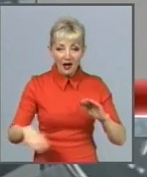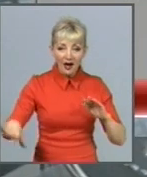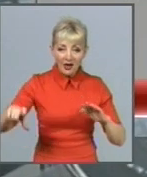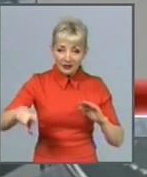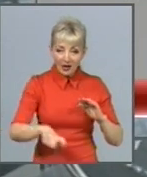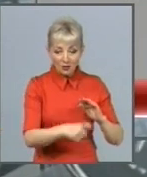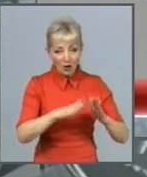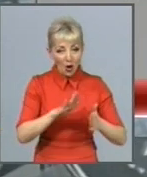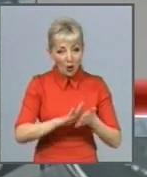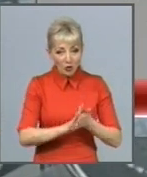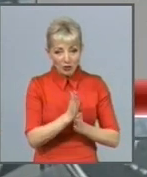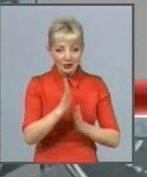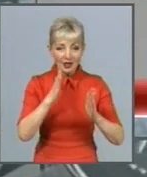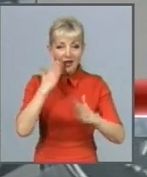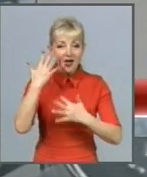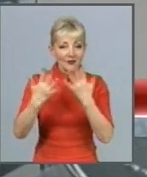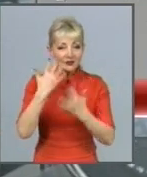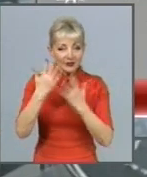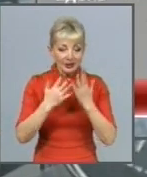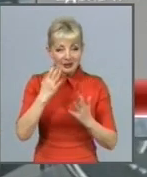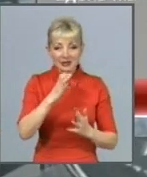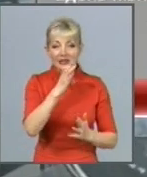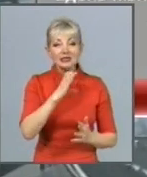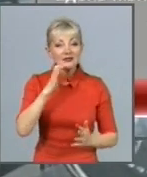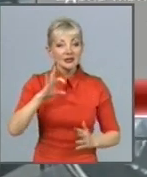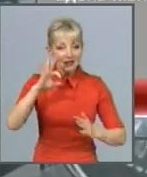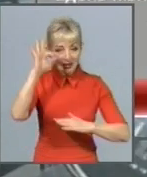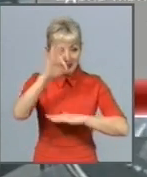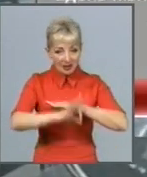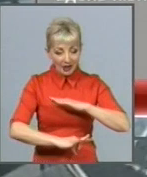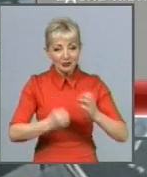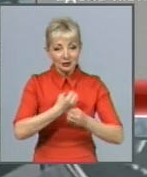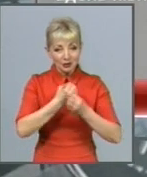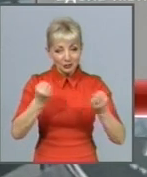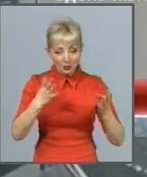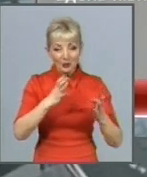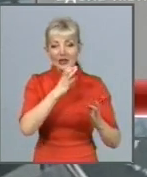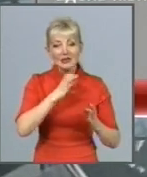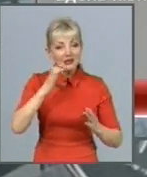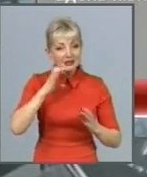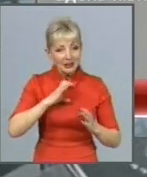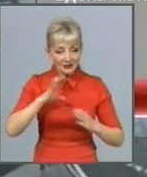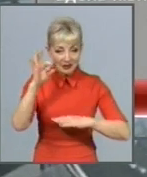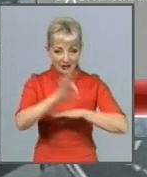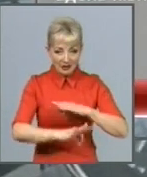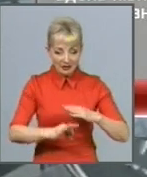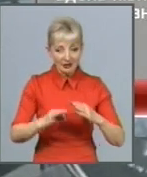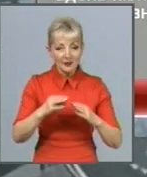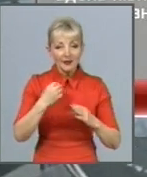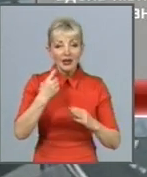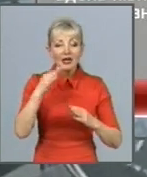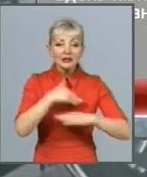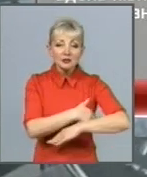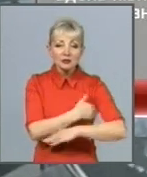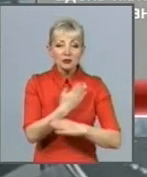Вітер вночі південно-західний, в день північно-західний – 7-12 метрів за секунду. Температура повітря – вночі